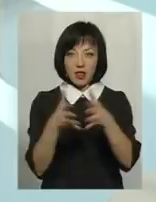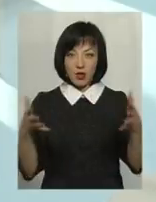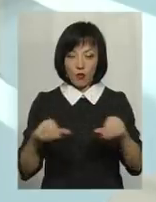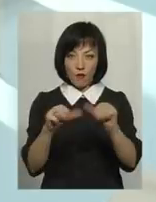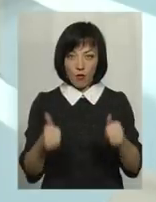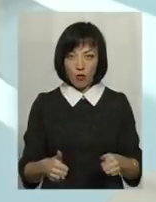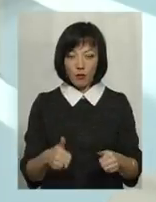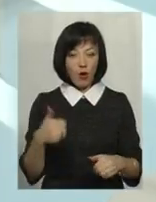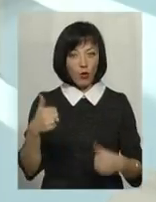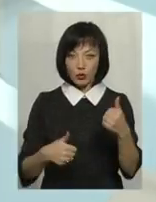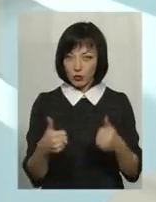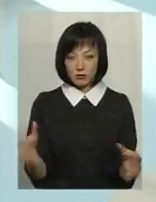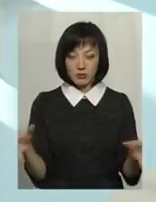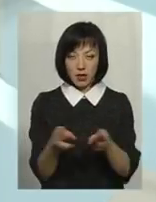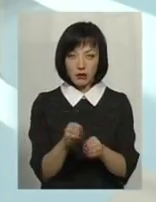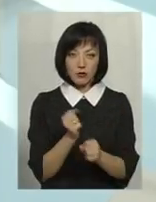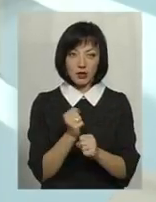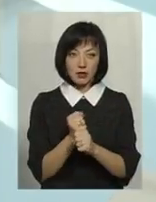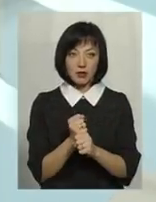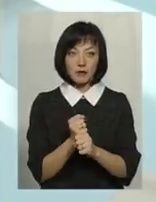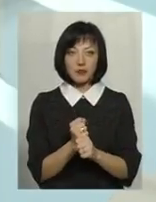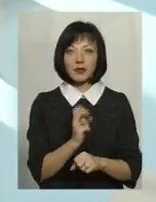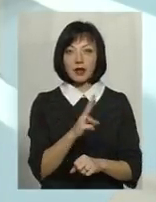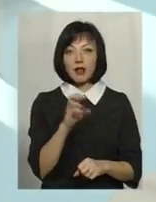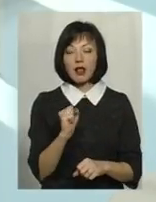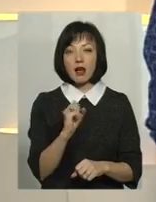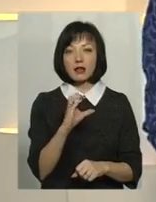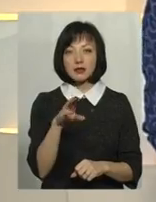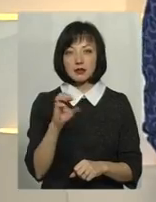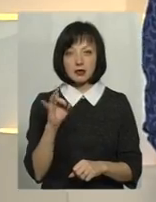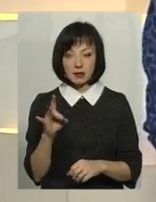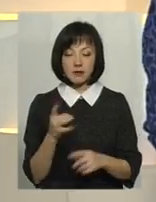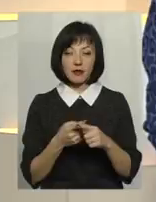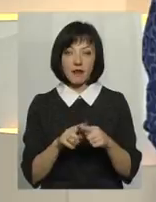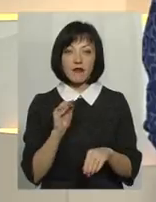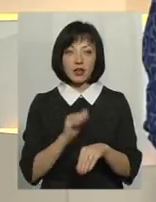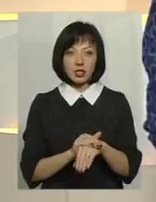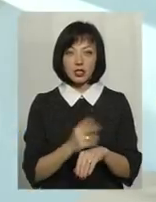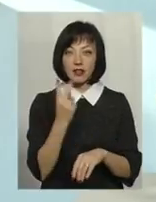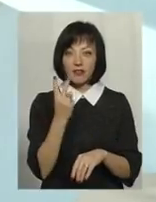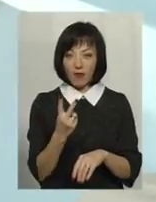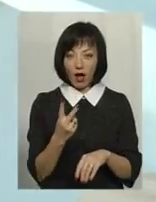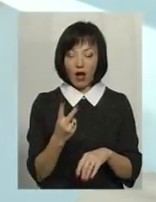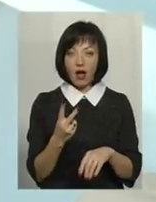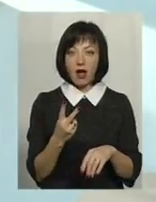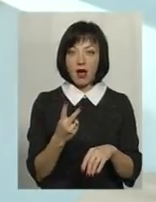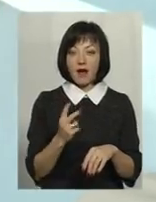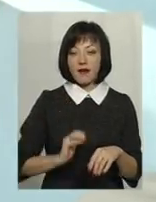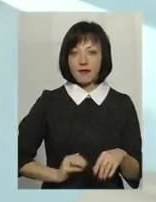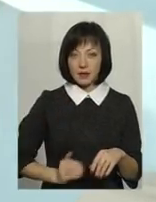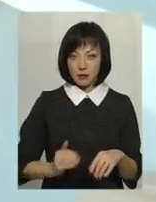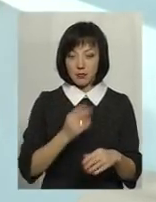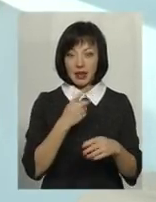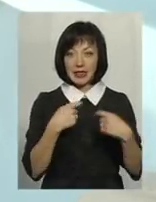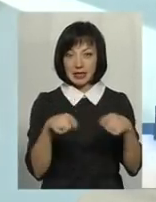собою вже також не конкурують про те, що ми ще про кластери з вами поговоримо. І, фактично, ці два дистрибітори на сьогоднішній день, вони